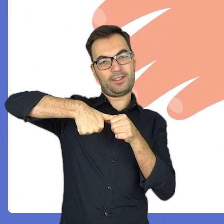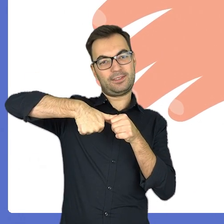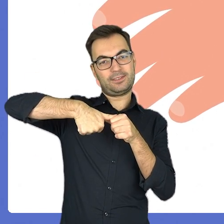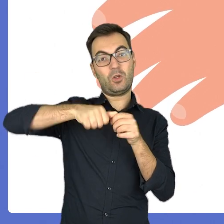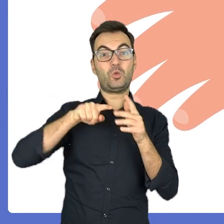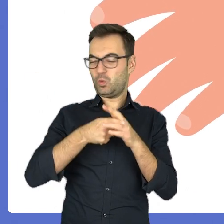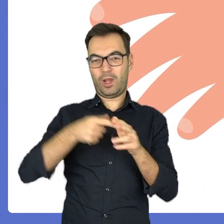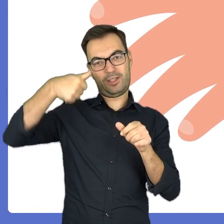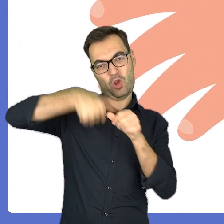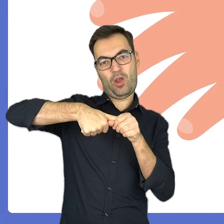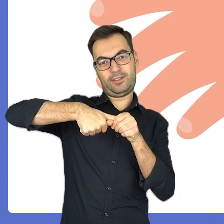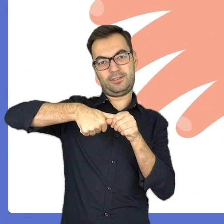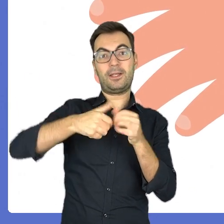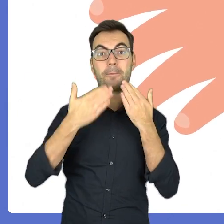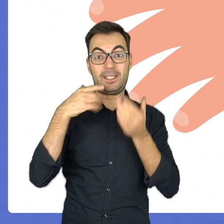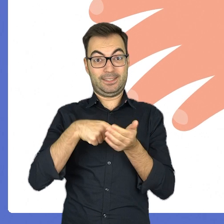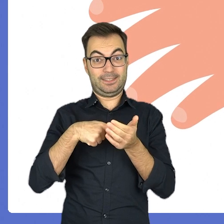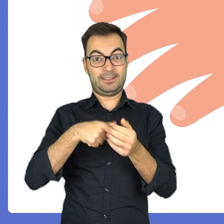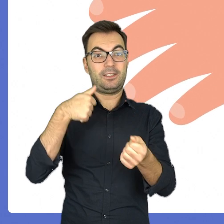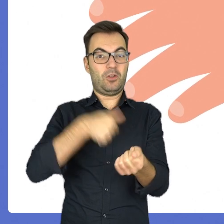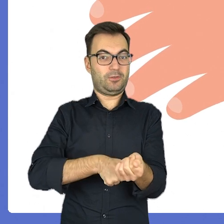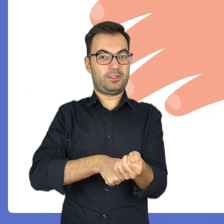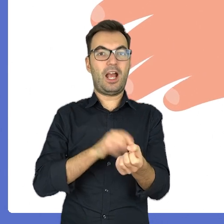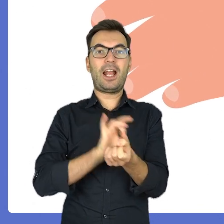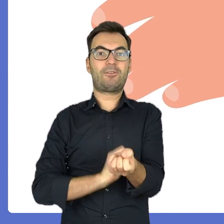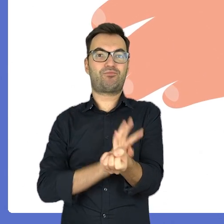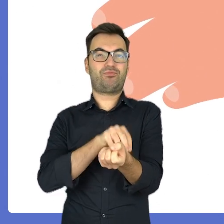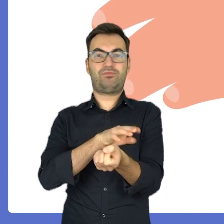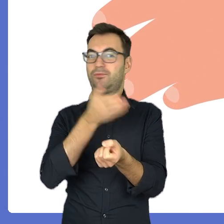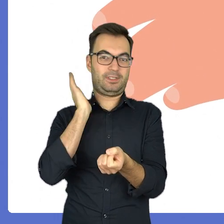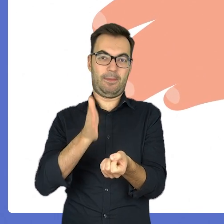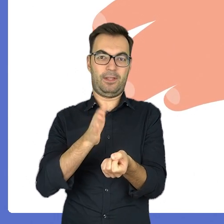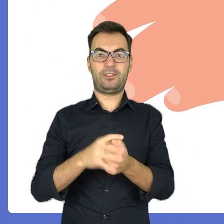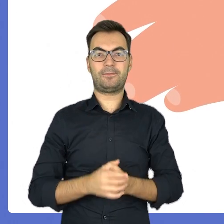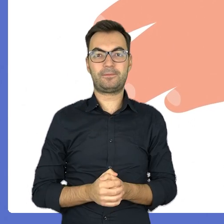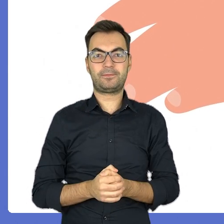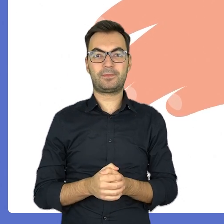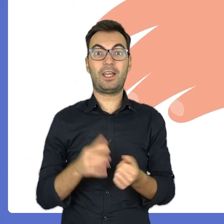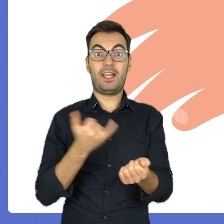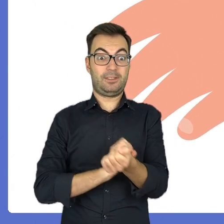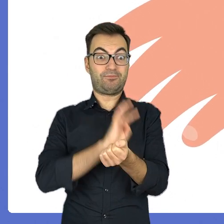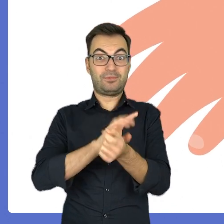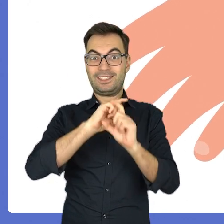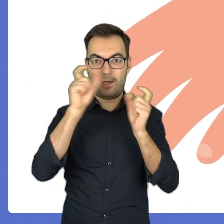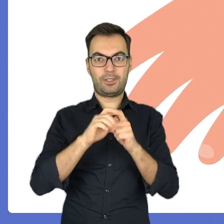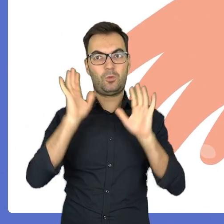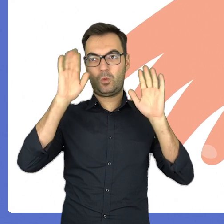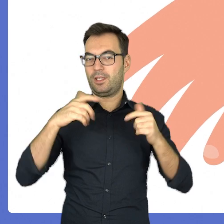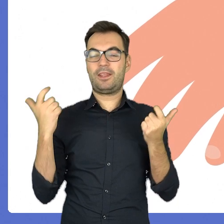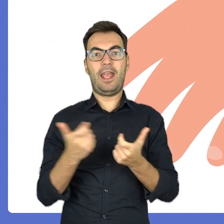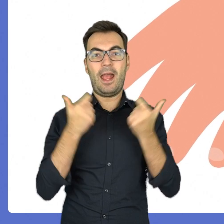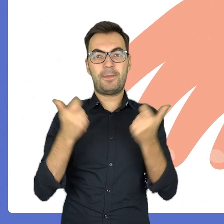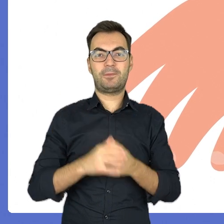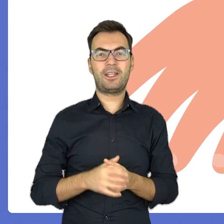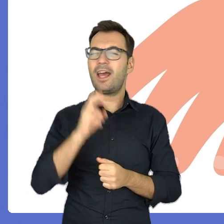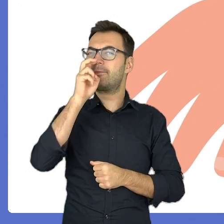którym zatykamy dziurawą rurę. Dzięki temu korkowi krew nie wypływa na zewnątrz, co byłoby bardzo niebezpieczne.